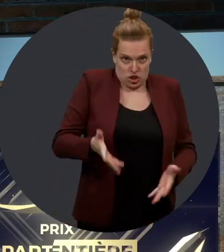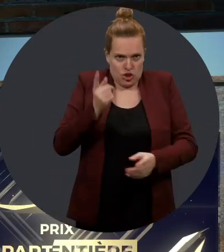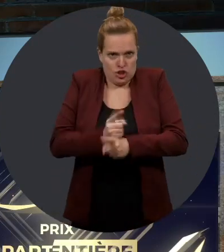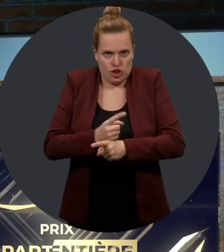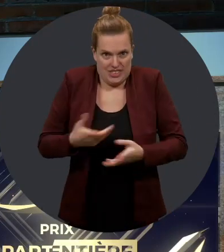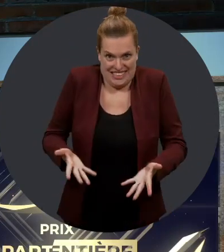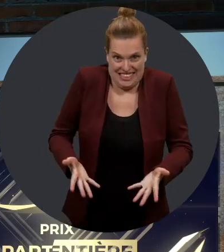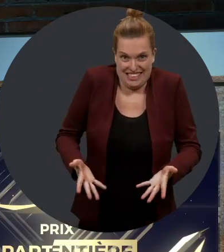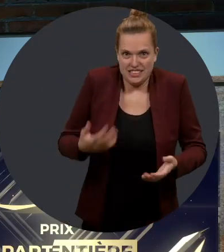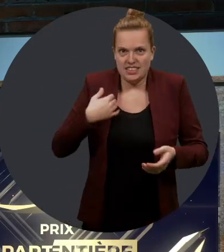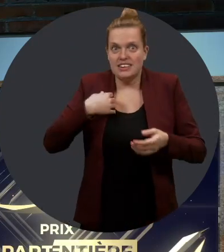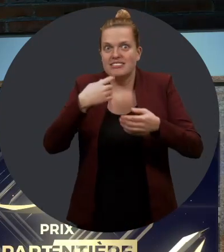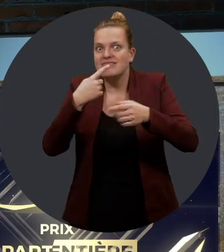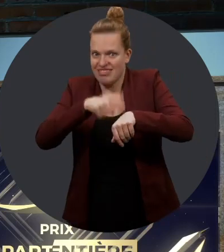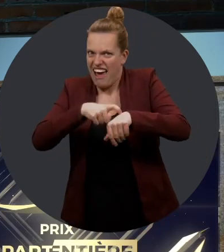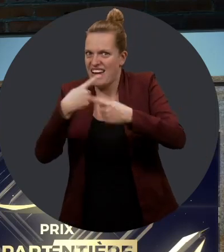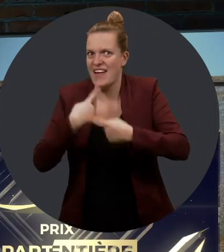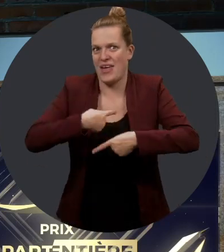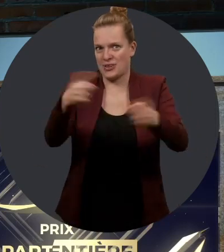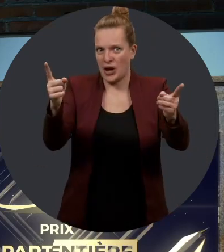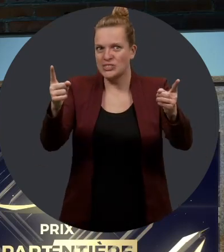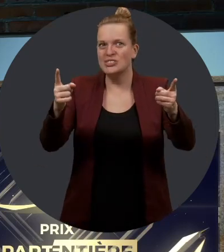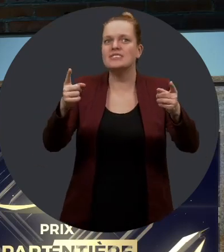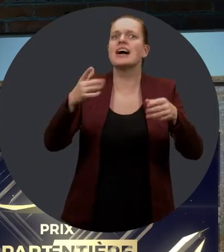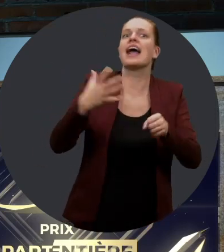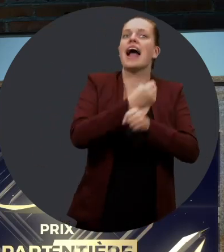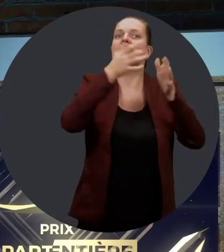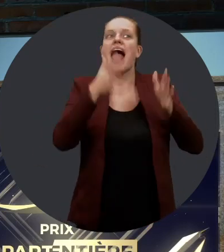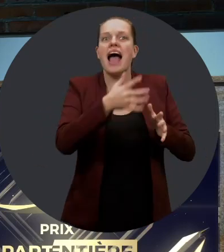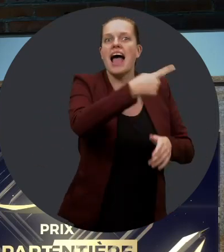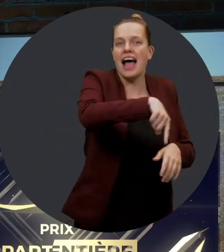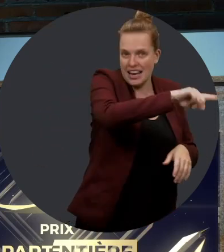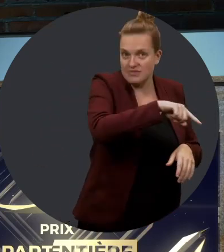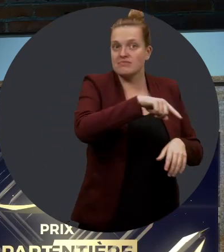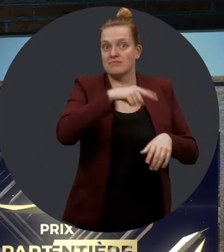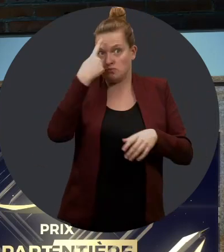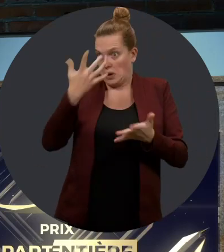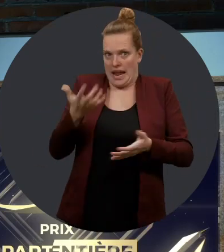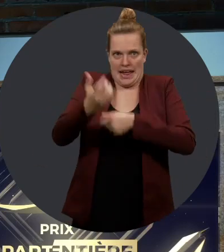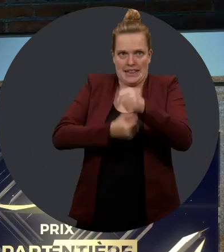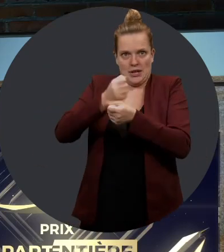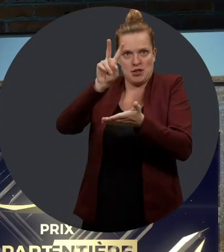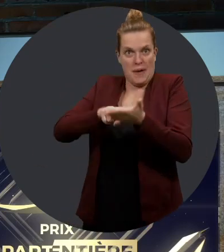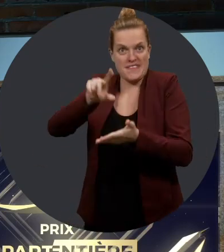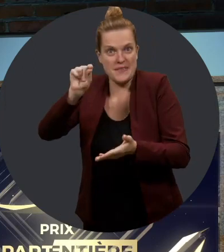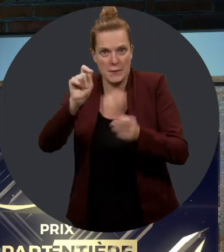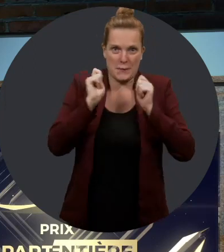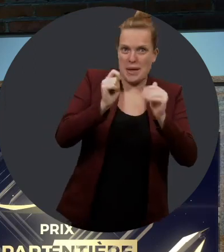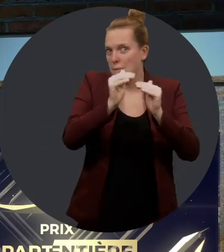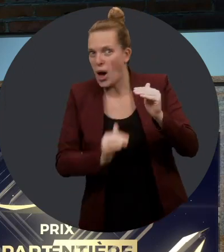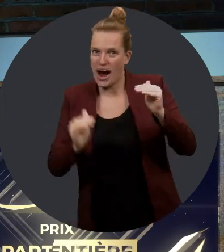Alors, on arrive à ce moment que vous attendiez tous. Il est maintenant temps de dévoiler les lauréats et lauréates de l'édition